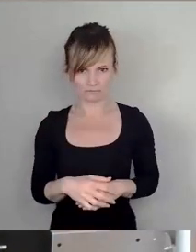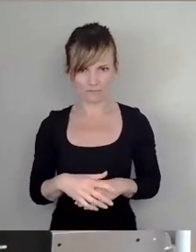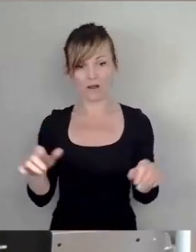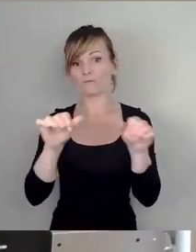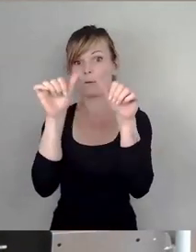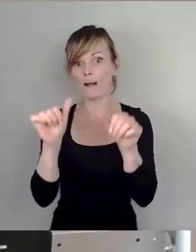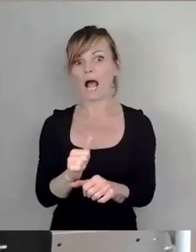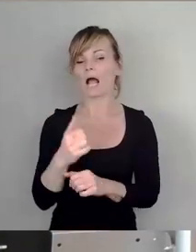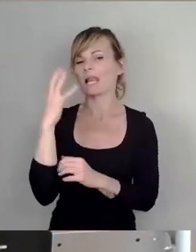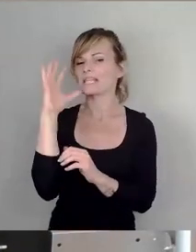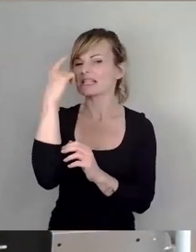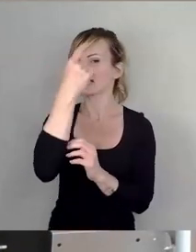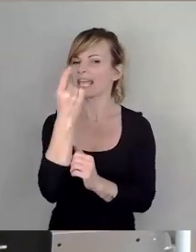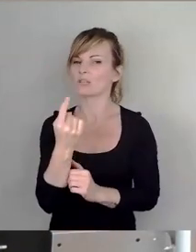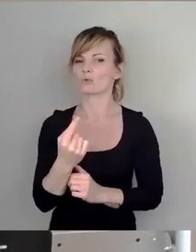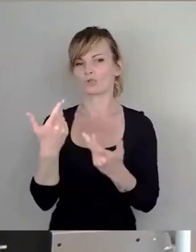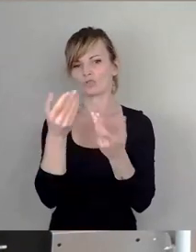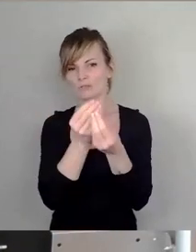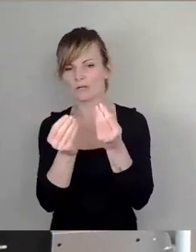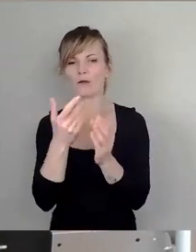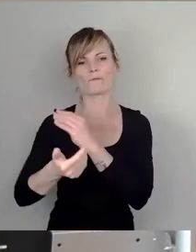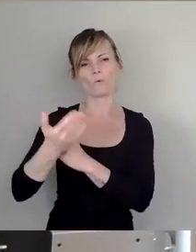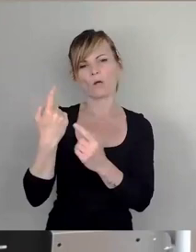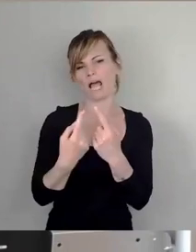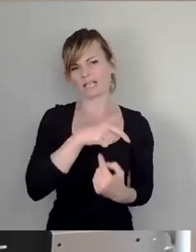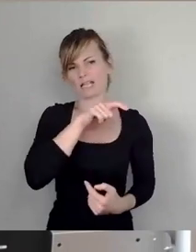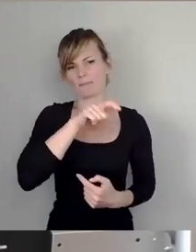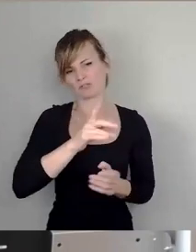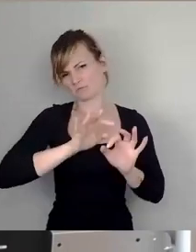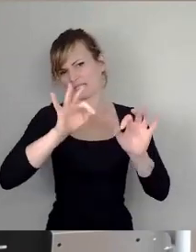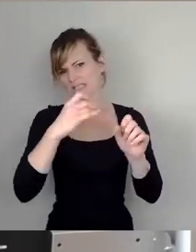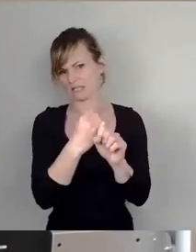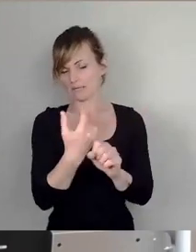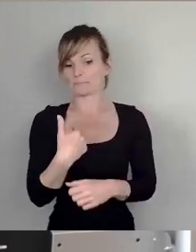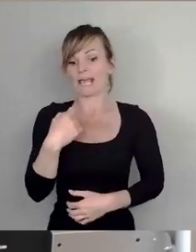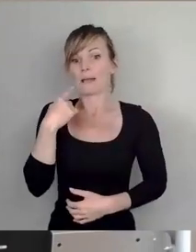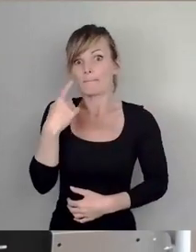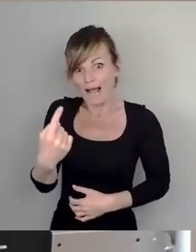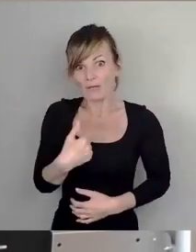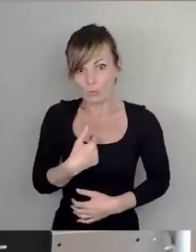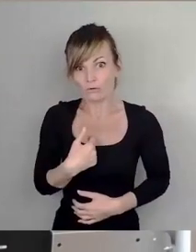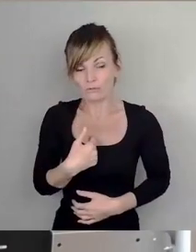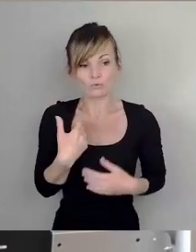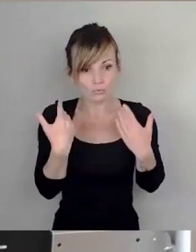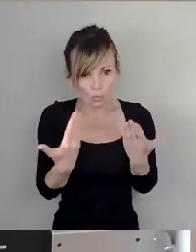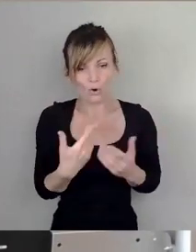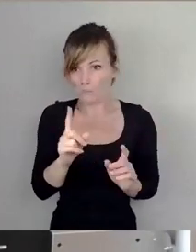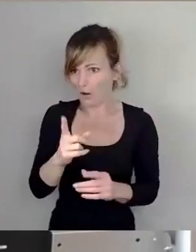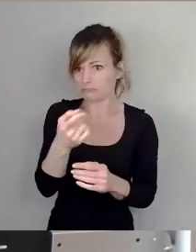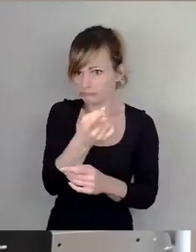Pfade haben andere vor ihr viel eindrücklicher bereitet. Meine Meinung, gern lasse ich mich eines Besseren belehren.